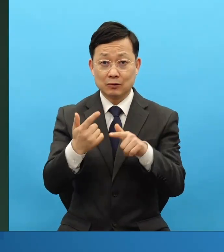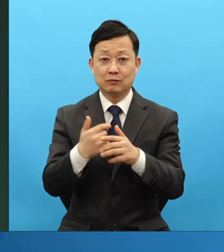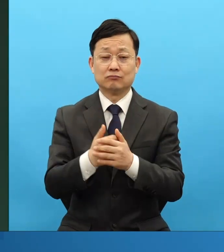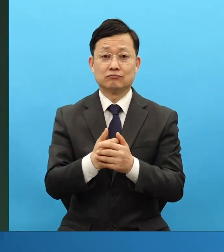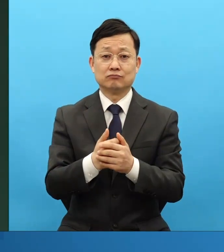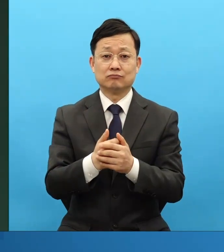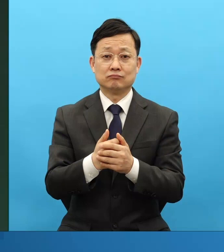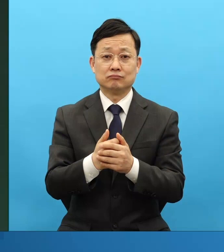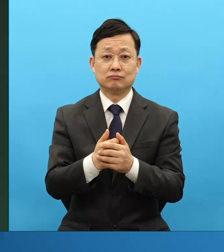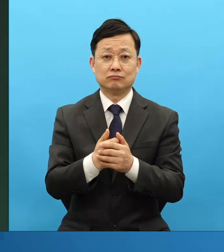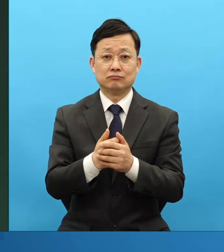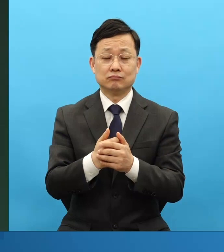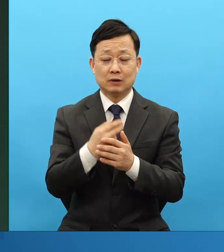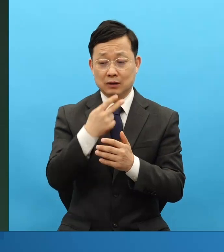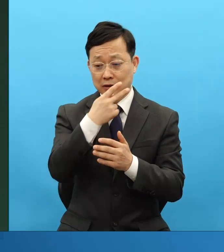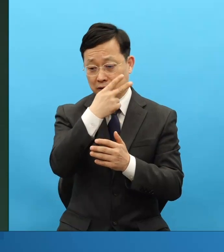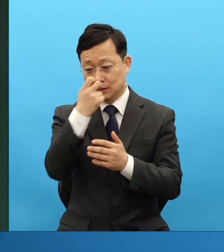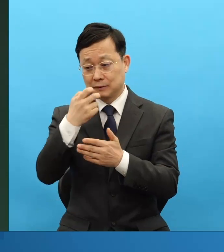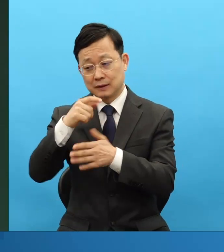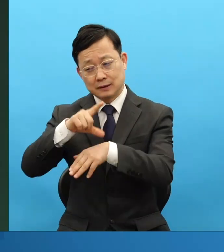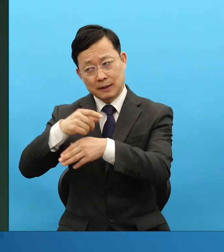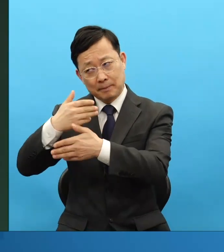빼고 뭐 이러면 하루 종일 안 되잖아요.